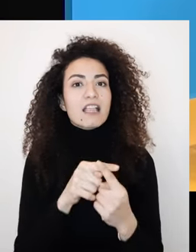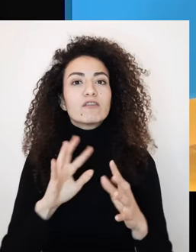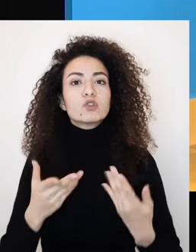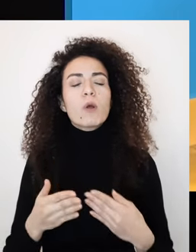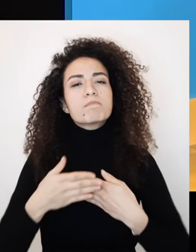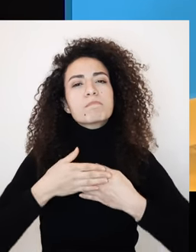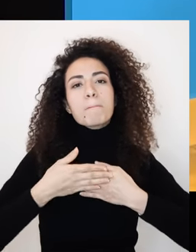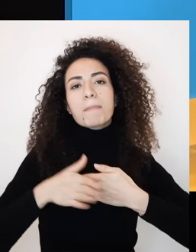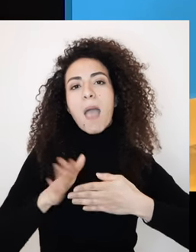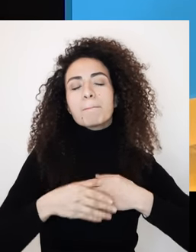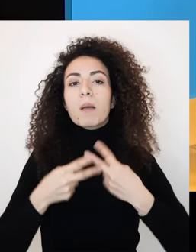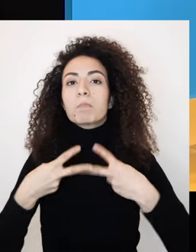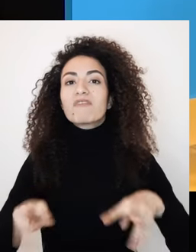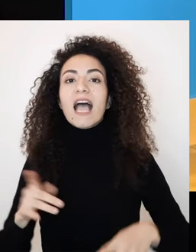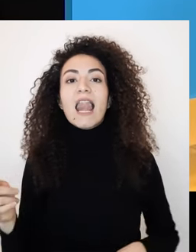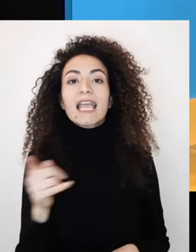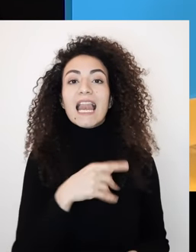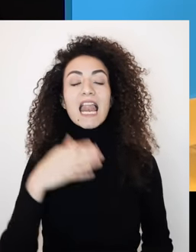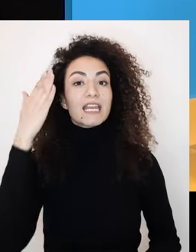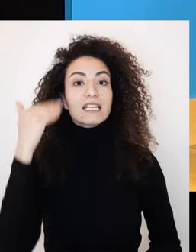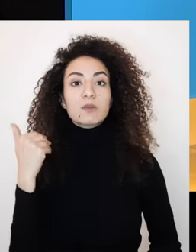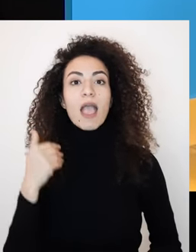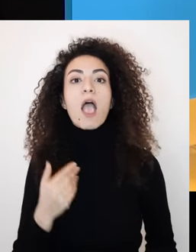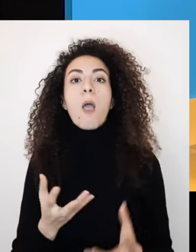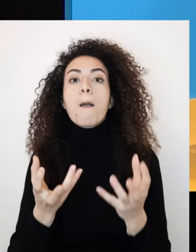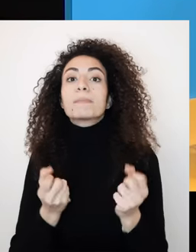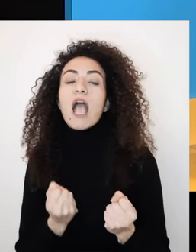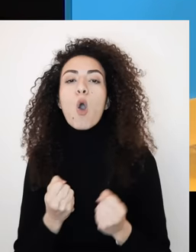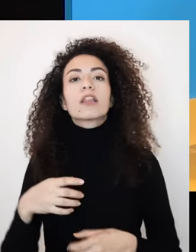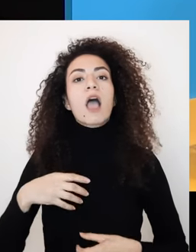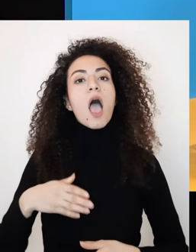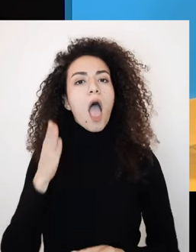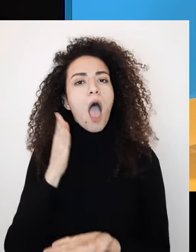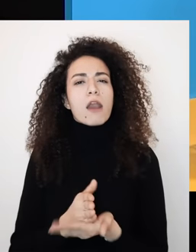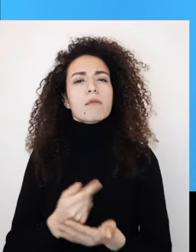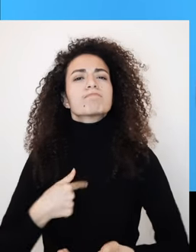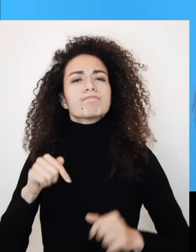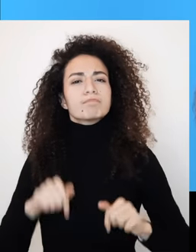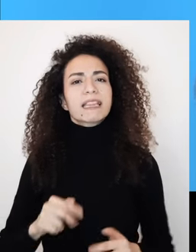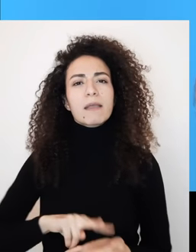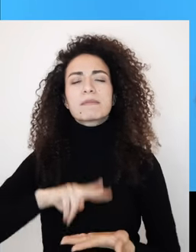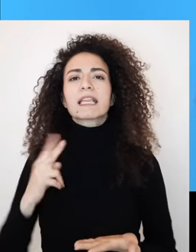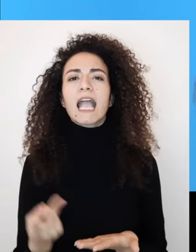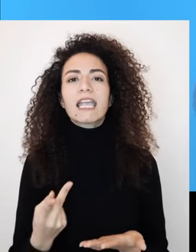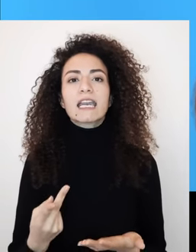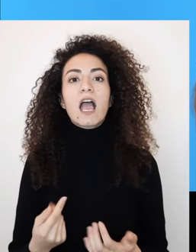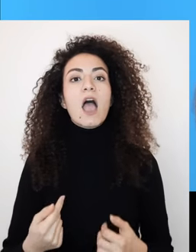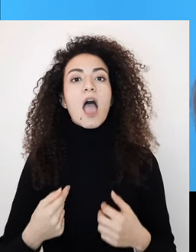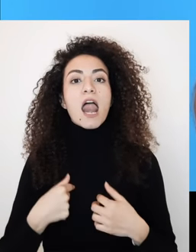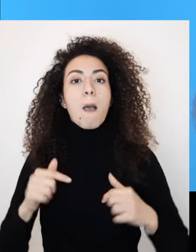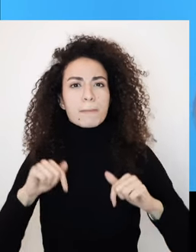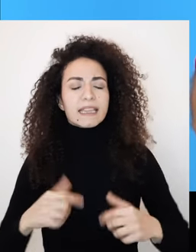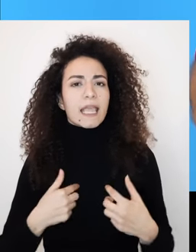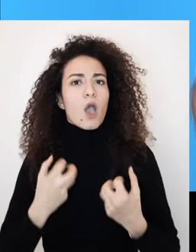هو فتح شباك أو باب لكل إمرأة فيكن لتقدر تاخد القرار قرار التغيير تغيير نحو إمرأة مليانة